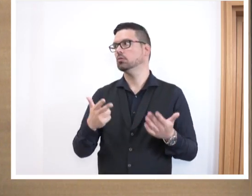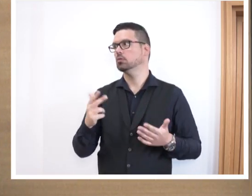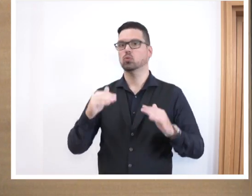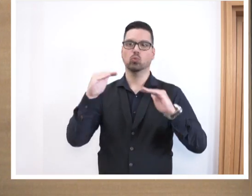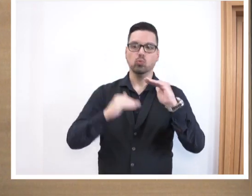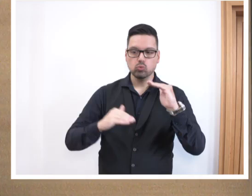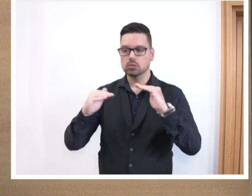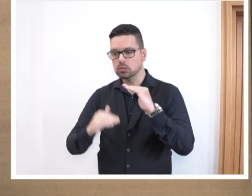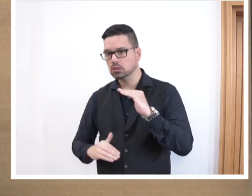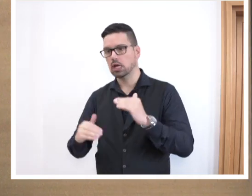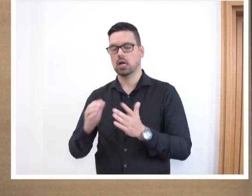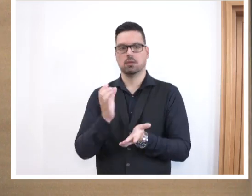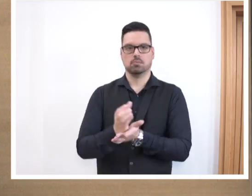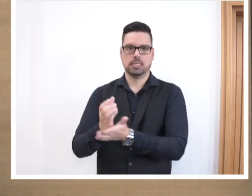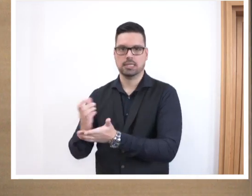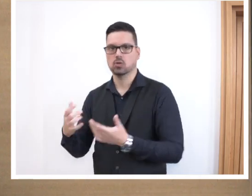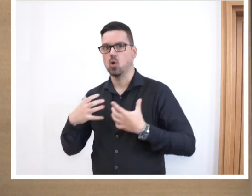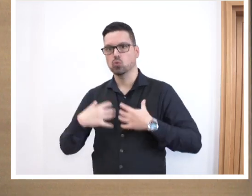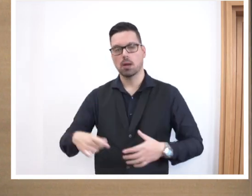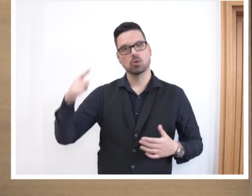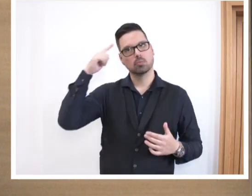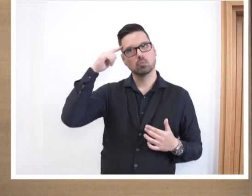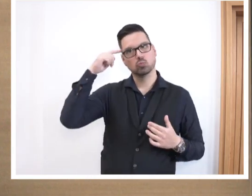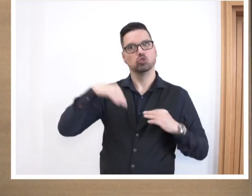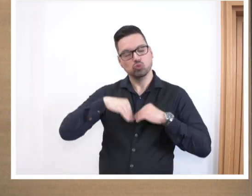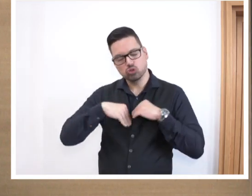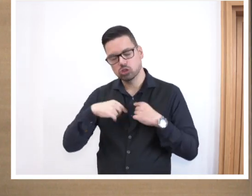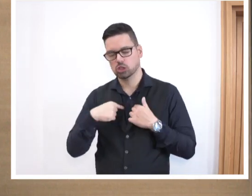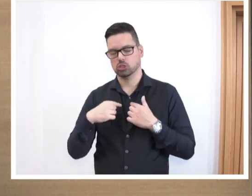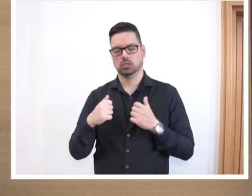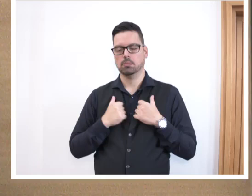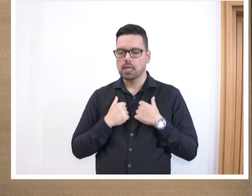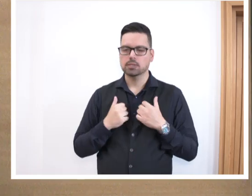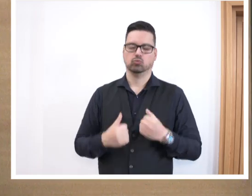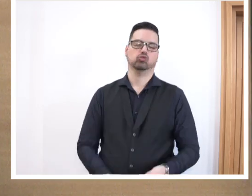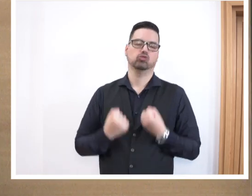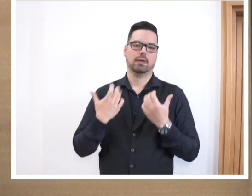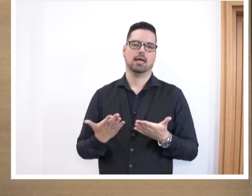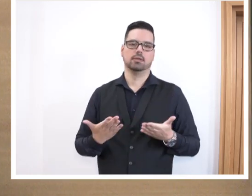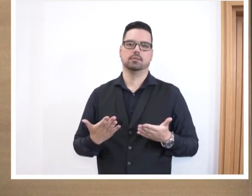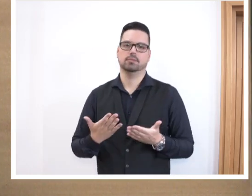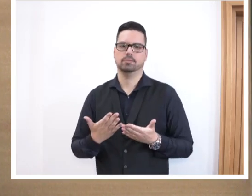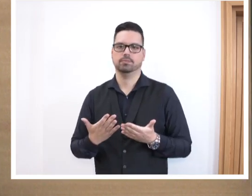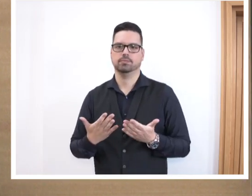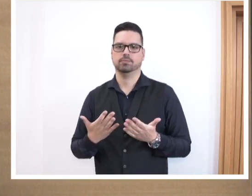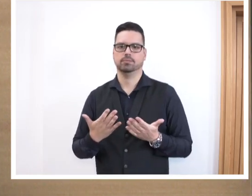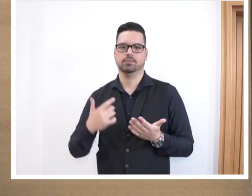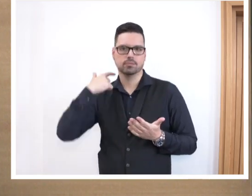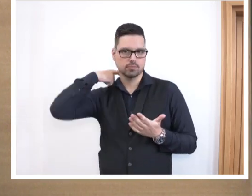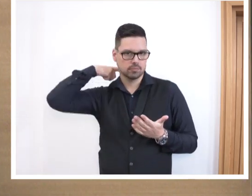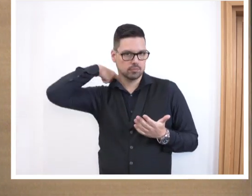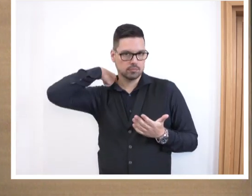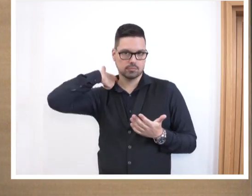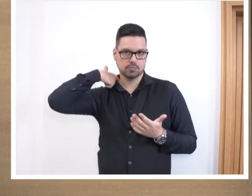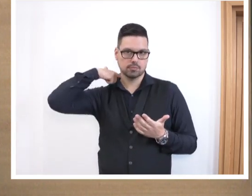unterer Besetzung fährt. Das ist für die körperliche und die psychische Belastung der Kollegen sehr schwierig. Wir werden die Beratung im